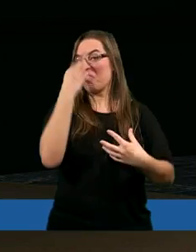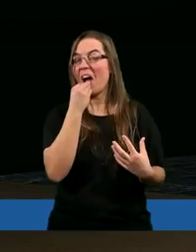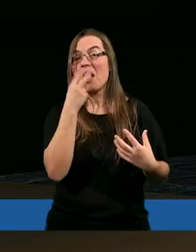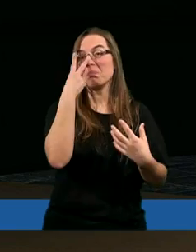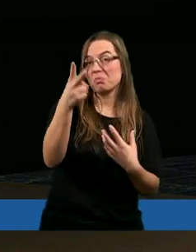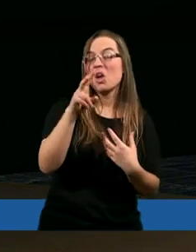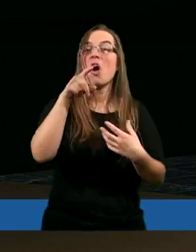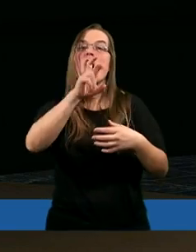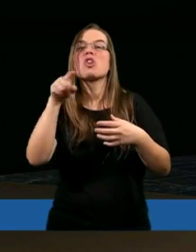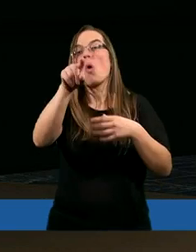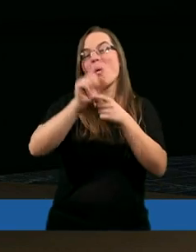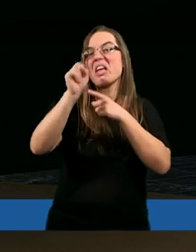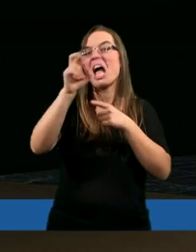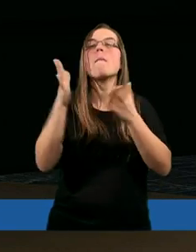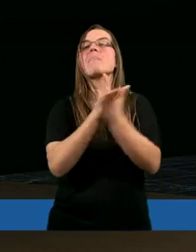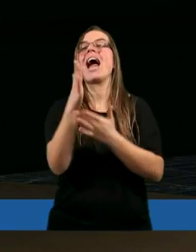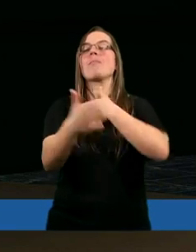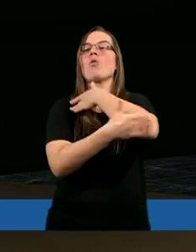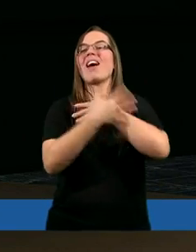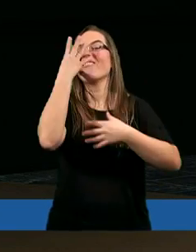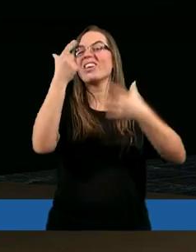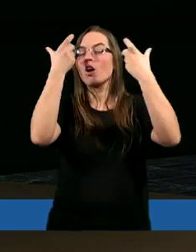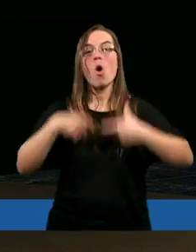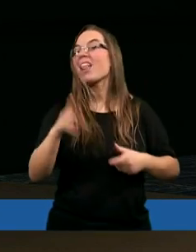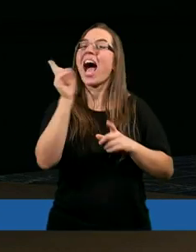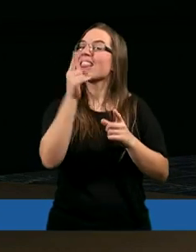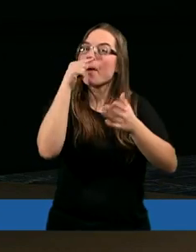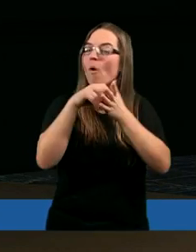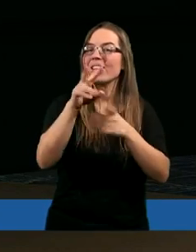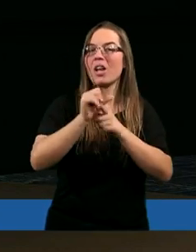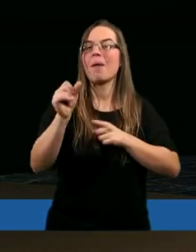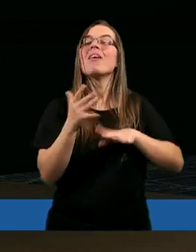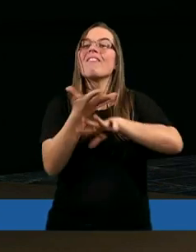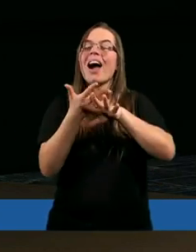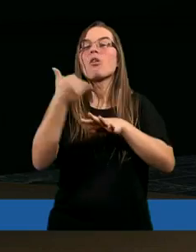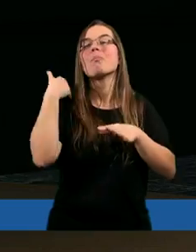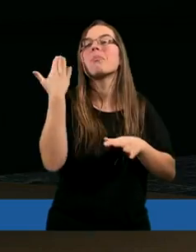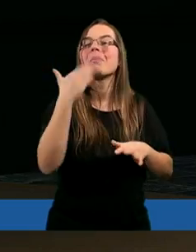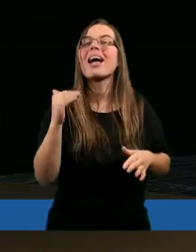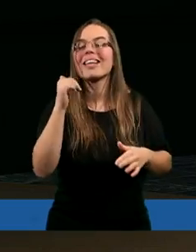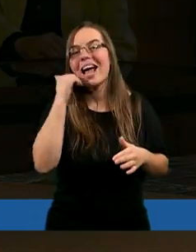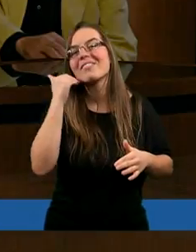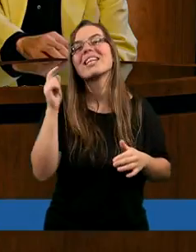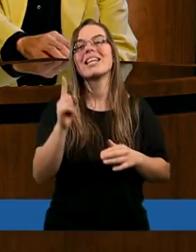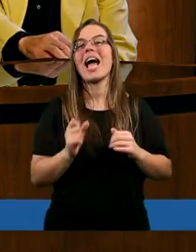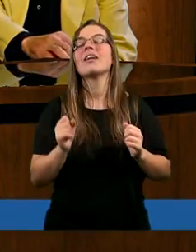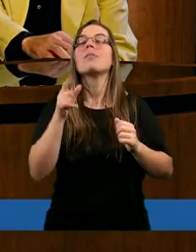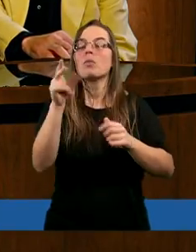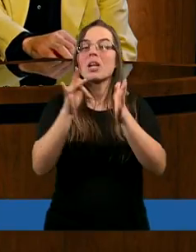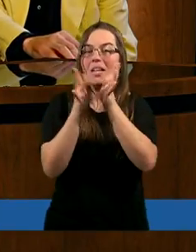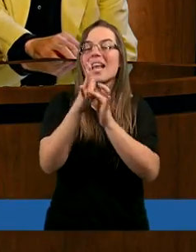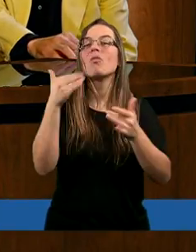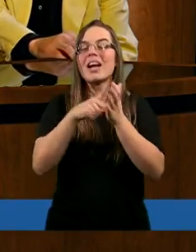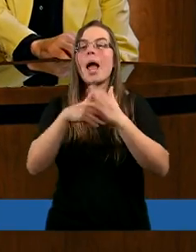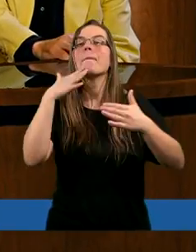tak? Czy on jest taki, czy siaki. I faryzeusze wierzę, że byli bardzo zawstydzeni. Nieraz, kiedy Pan Jezus